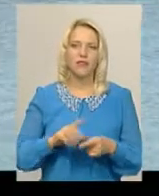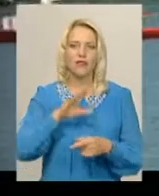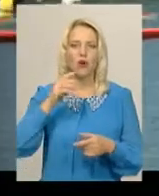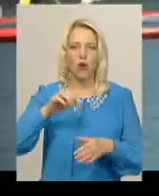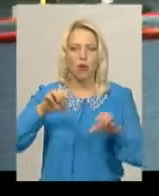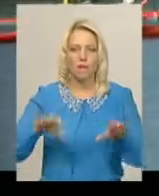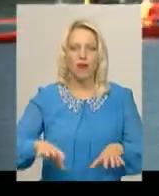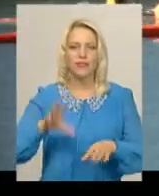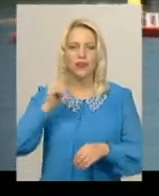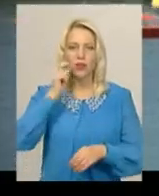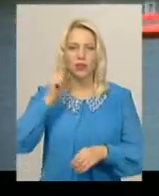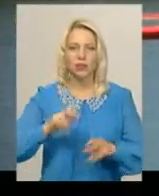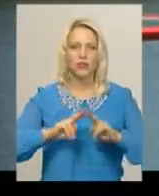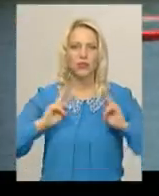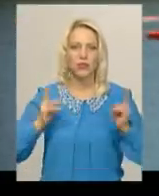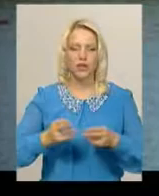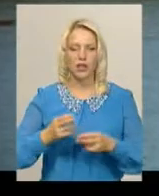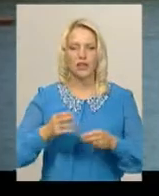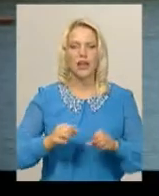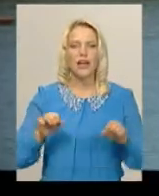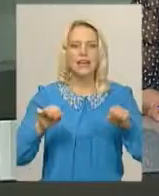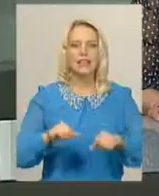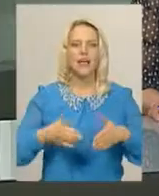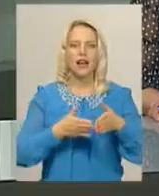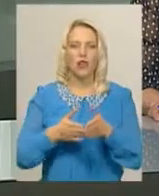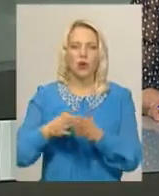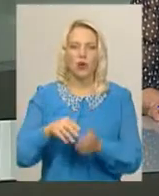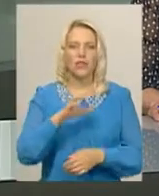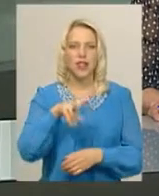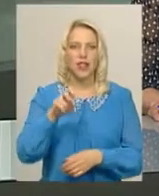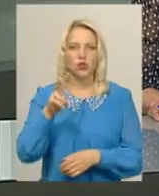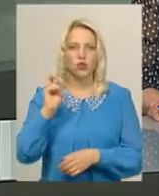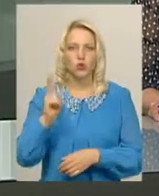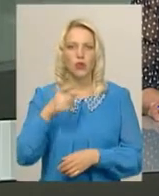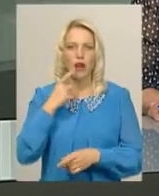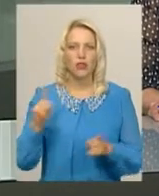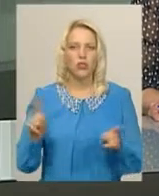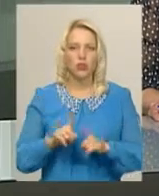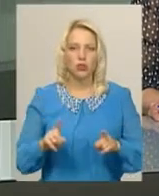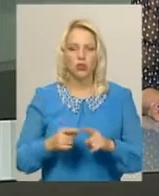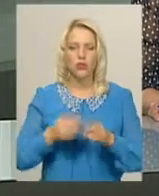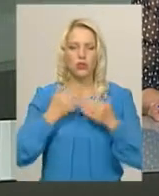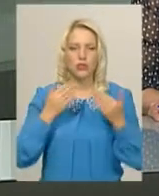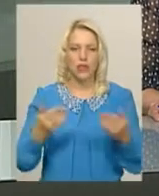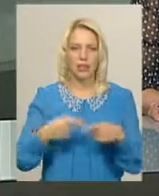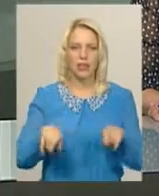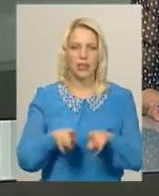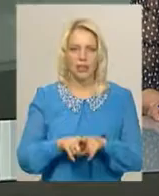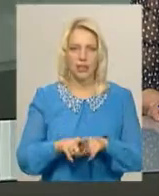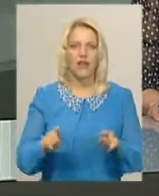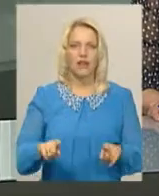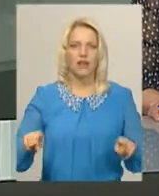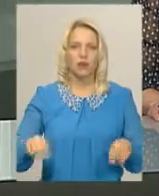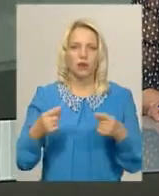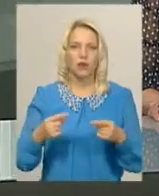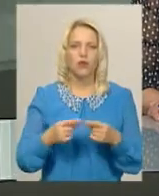Всеукраїнської федерації каноє в Хмельницькій області Віктор Флерчук каже, останні у змагальному сезоні змагання влаштовують в одиночках байдарках